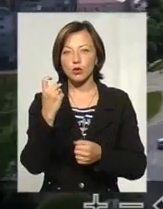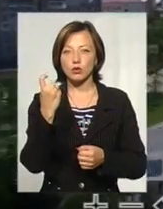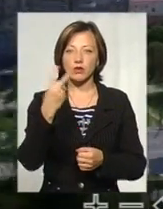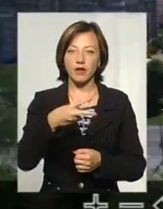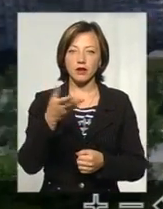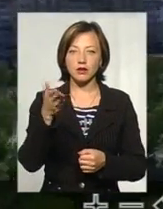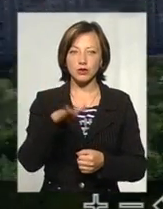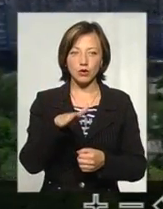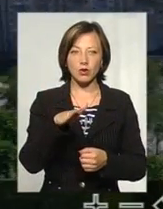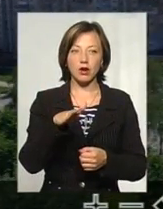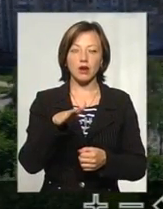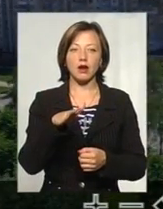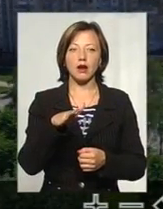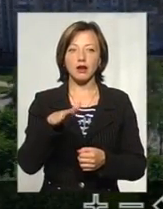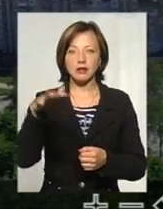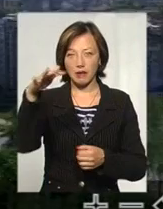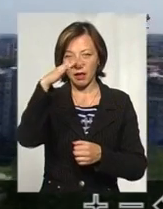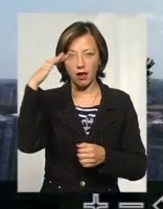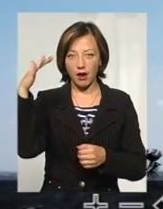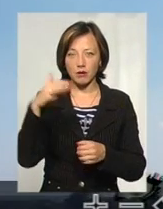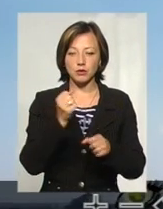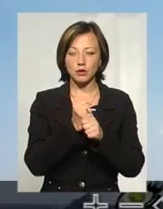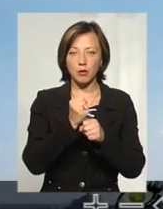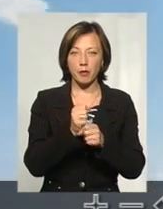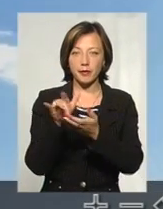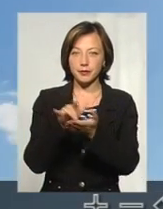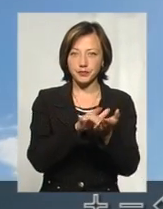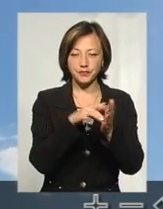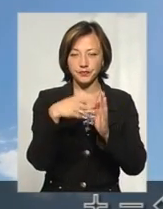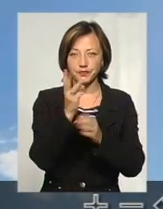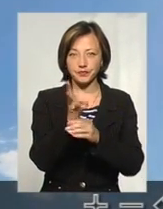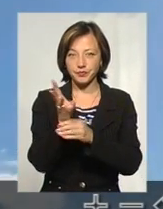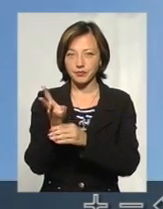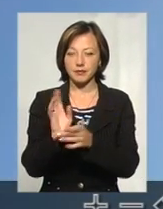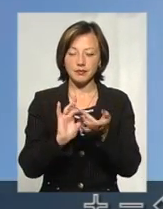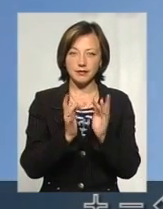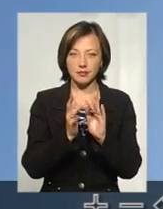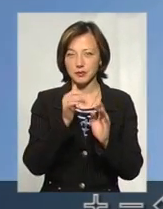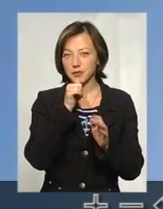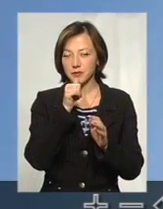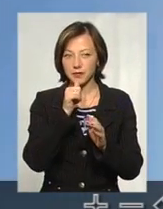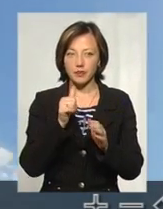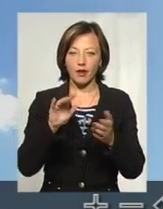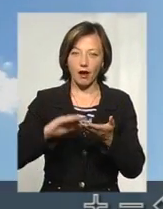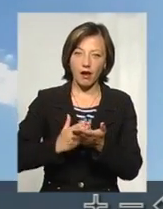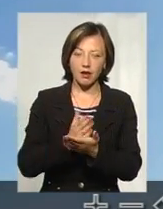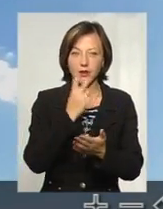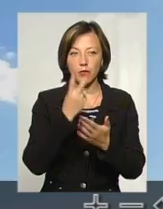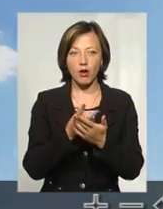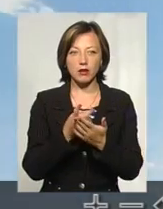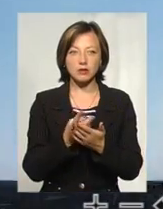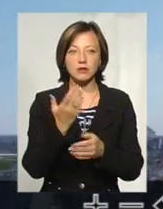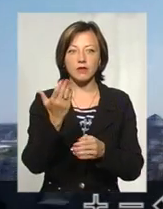зробимо з них один великий тур з можливістю переходити у різні точки міста. Буде інтерактивна карта, де буде показувати